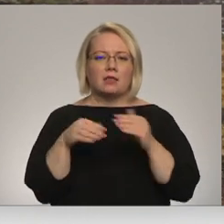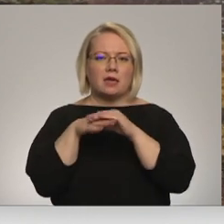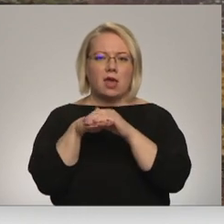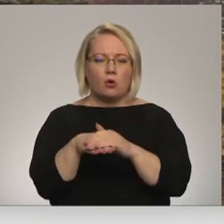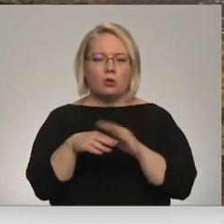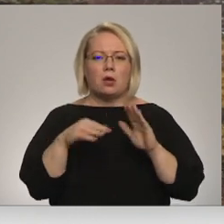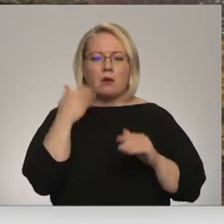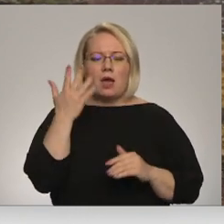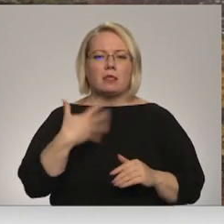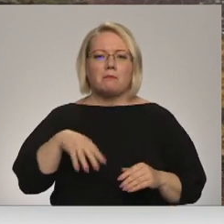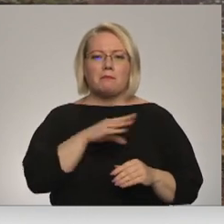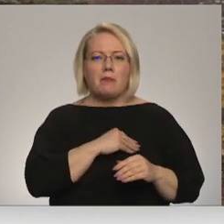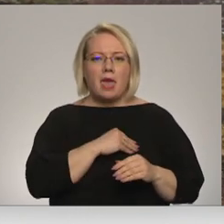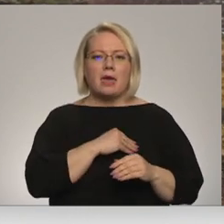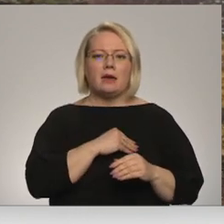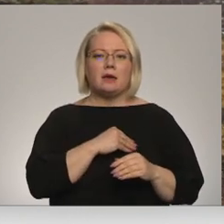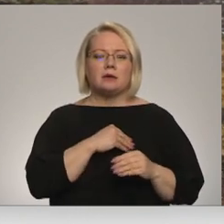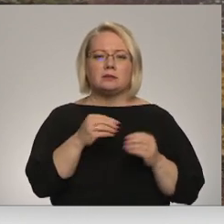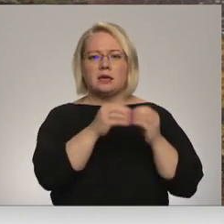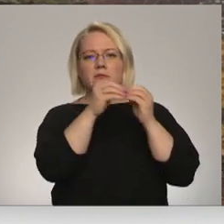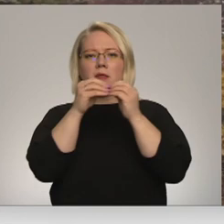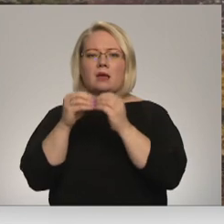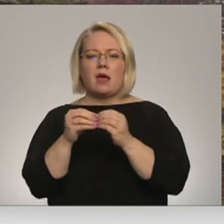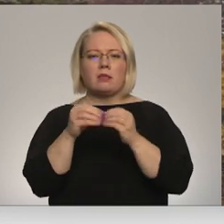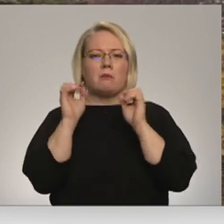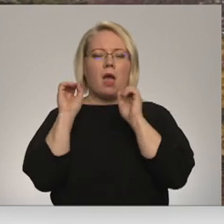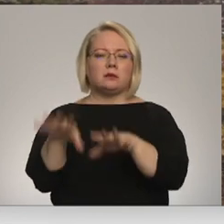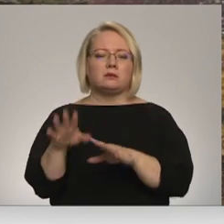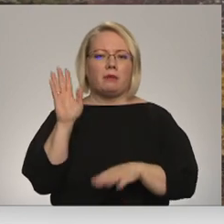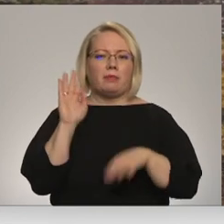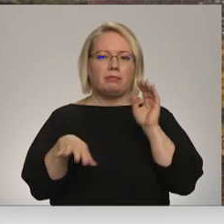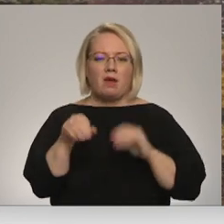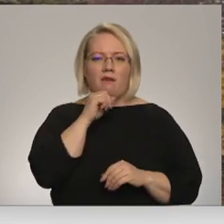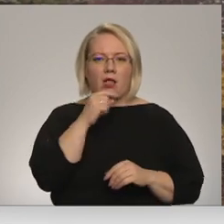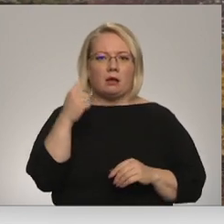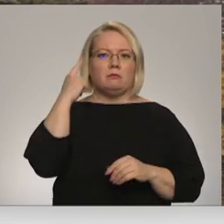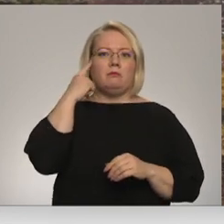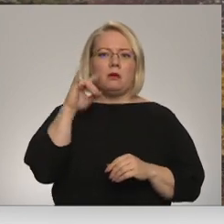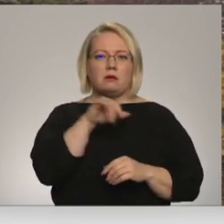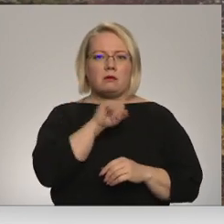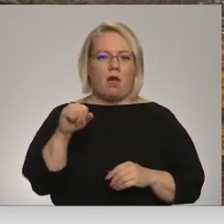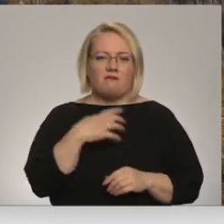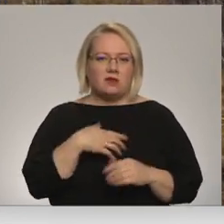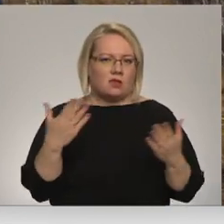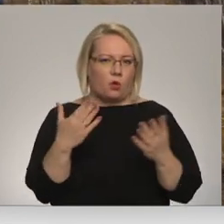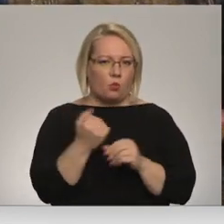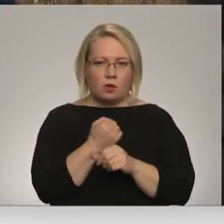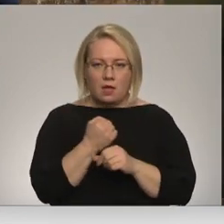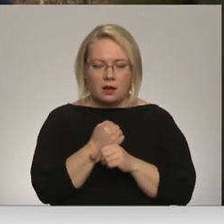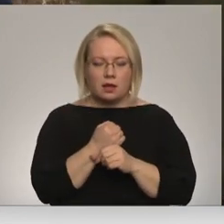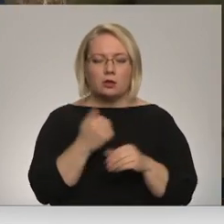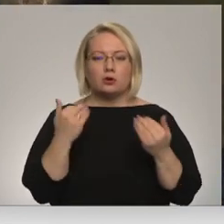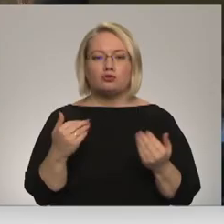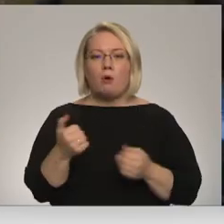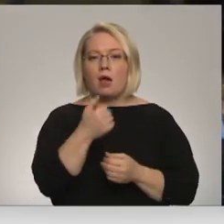kad mēs atlaižam uz kaut kādiem gadu desmitiem un tad apķeramies, ka vajadzētu kaut ko darīt. Šogad